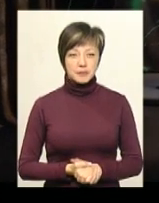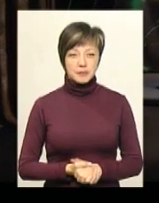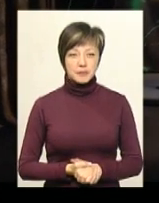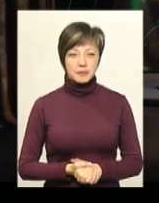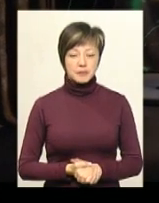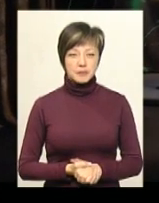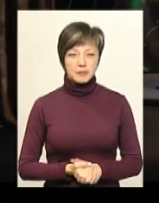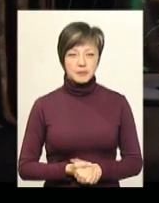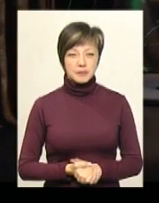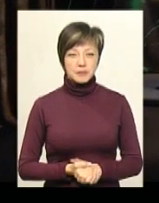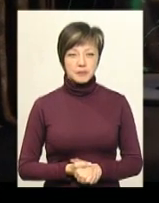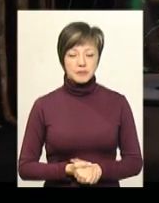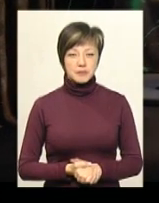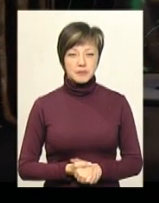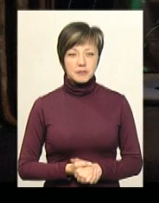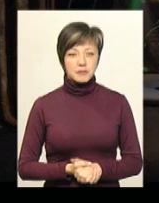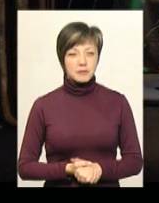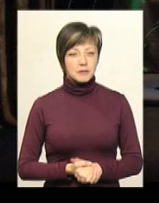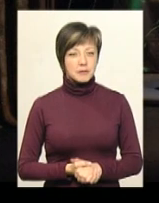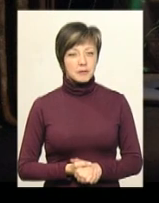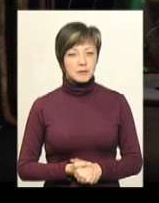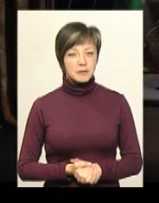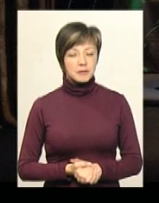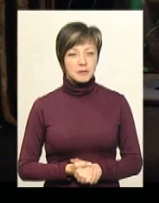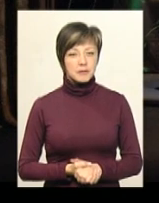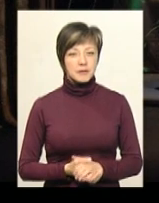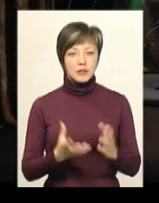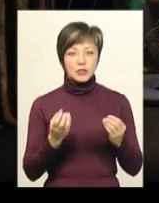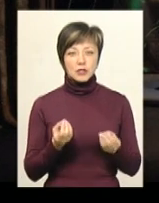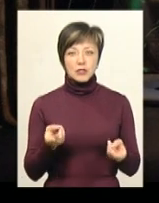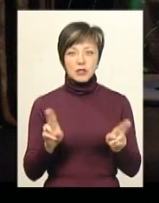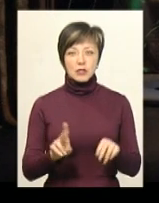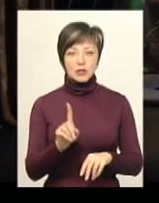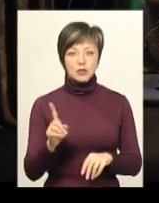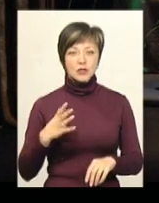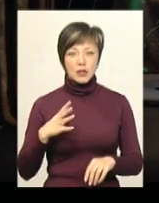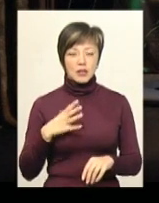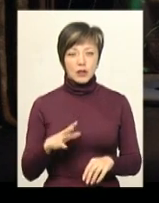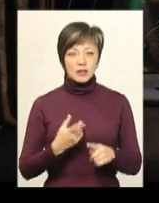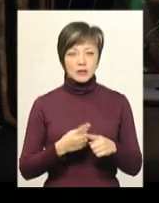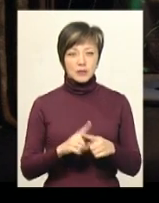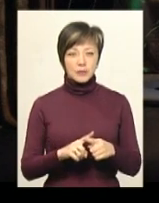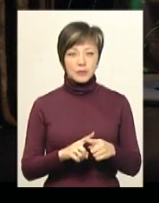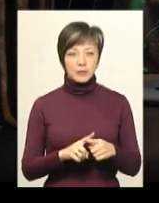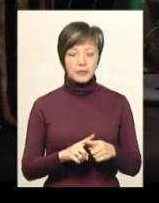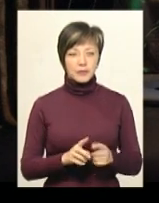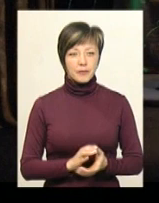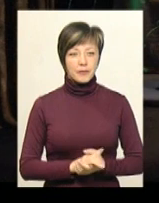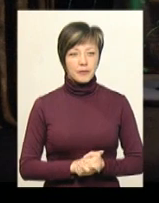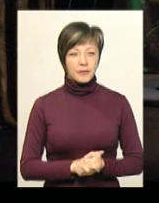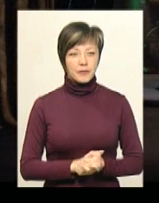«Своїдейна става Лісу Голивого. Залишилася ще година. Чекаюся на терпіненці. Кава?